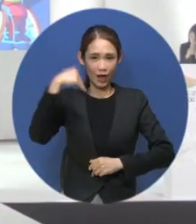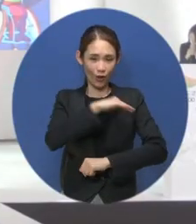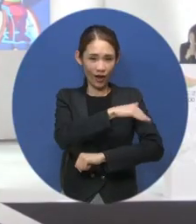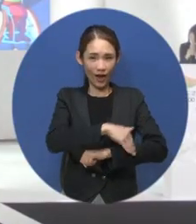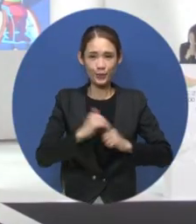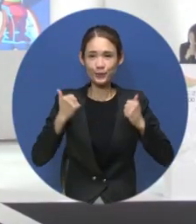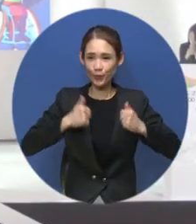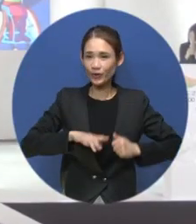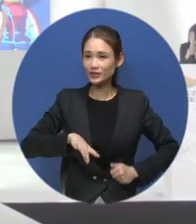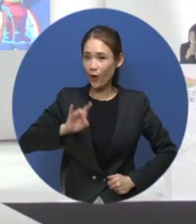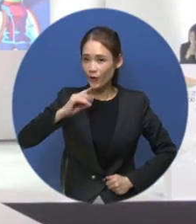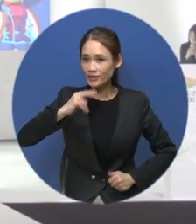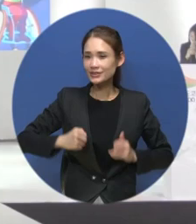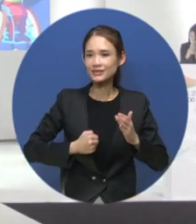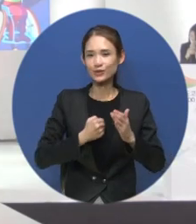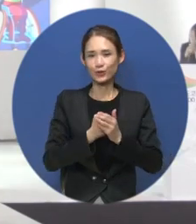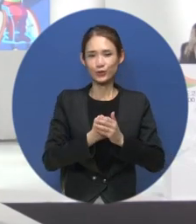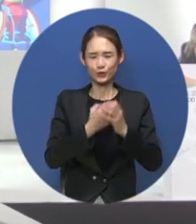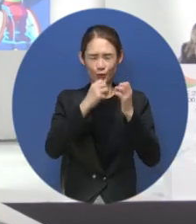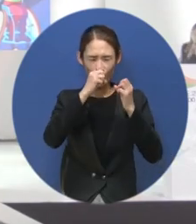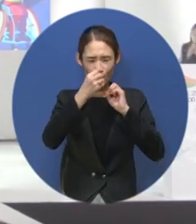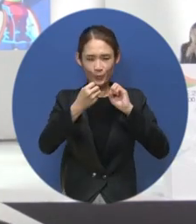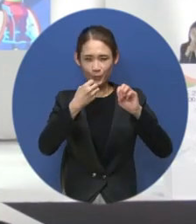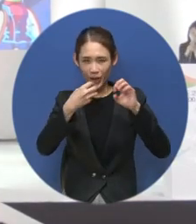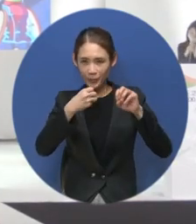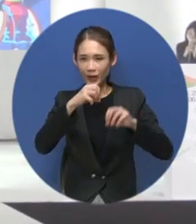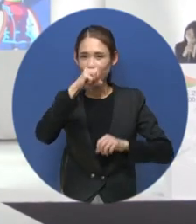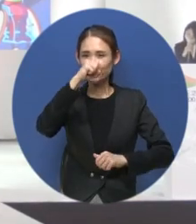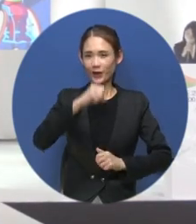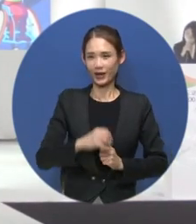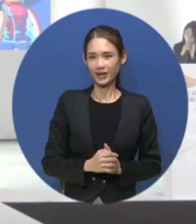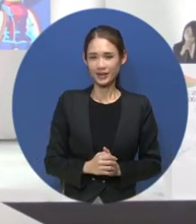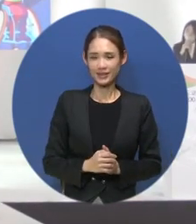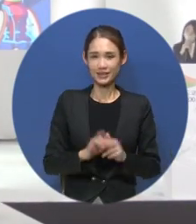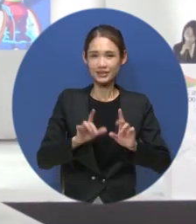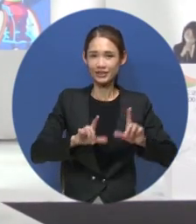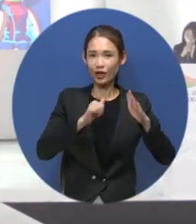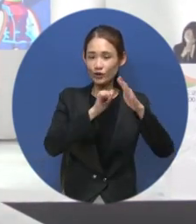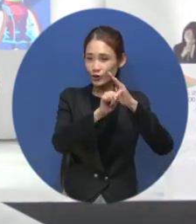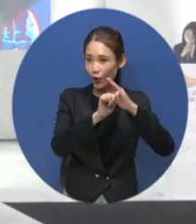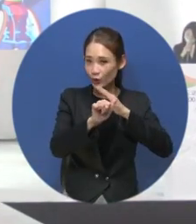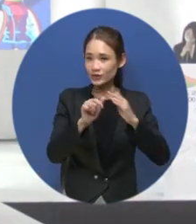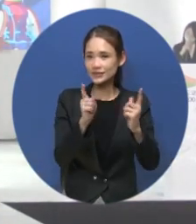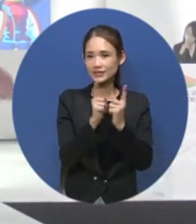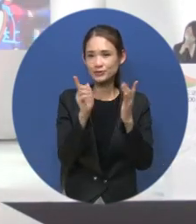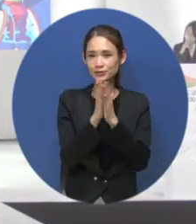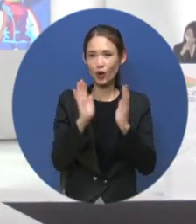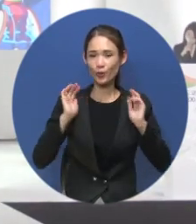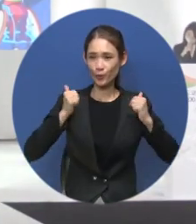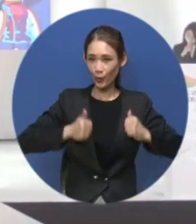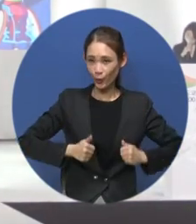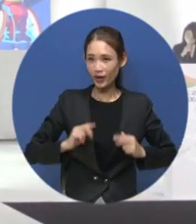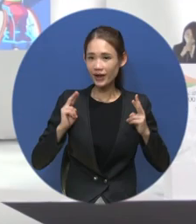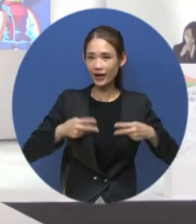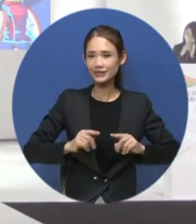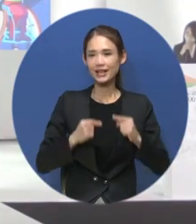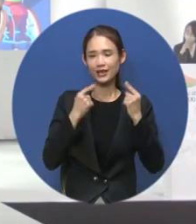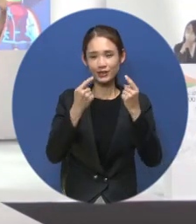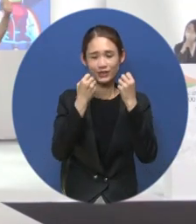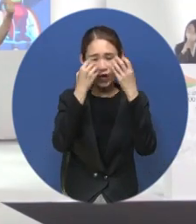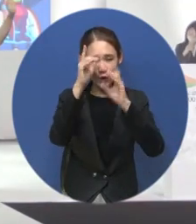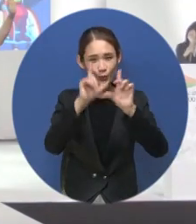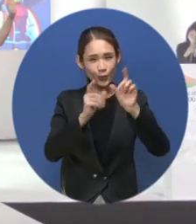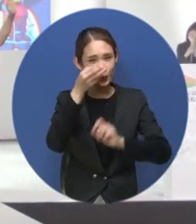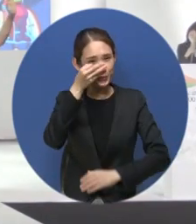시도돼 선수단의 좋은 반응을 얻었습니다. 이날 선수들은 직접 모델로 참여해 색다른 모습을 선보이는